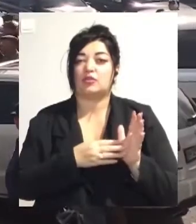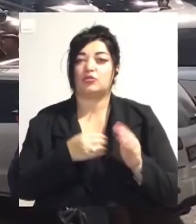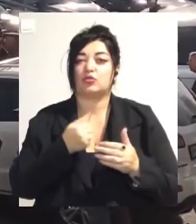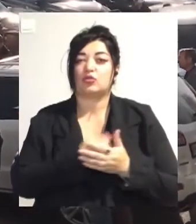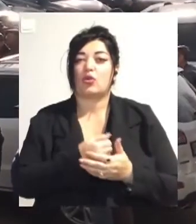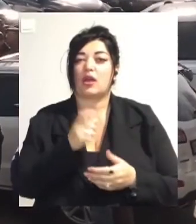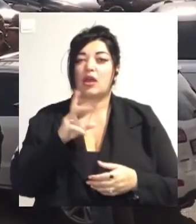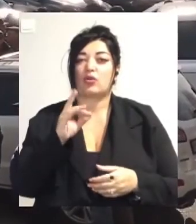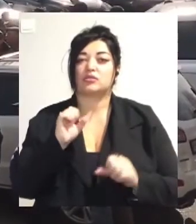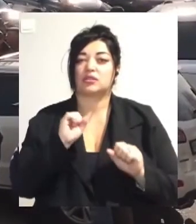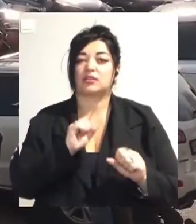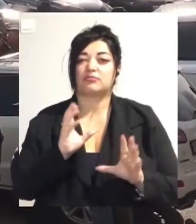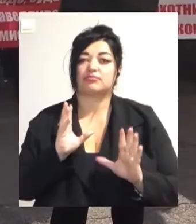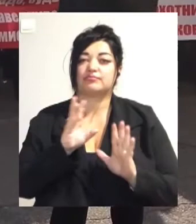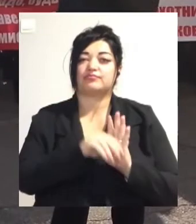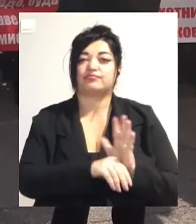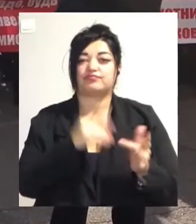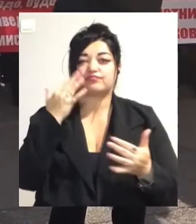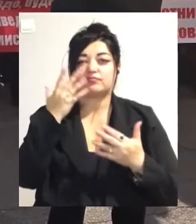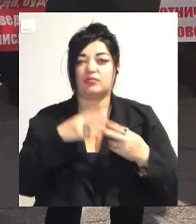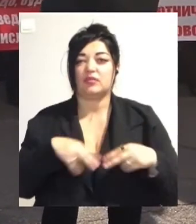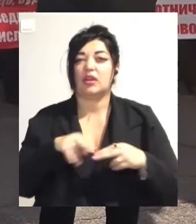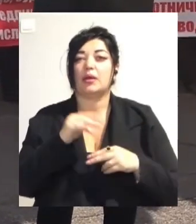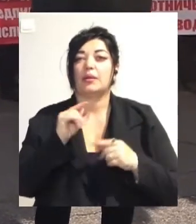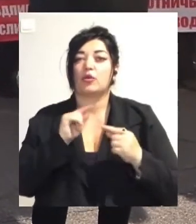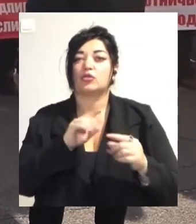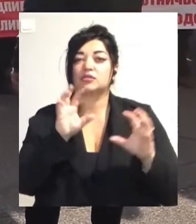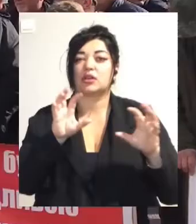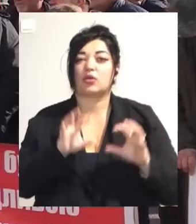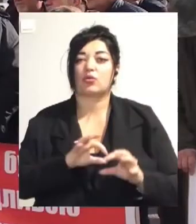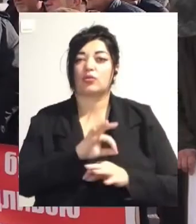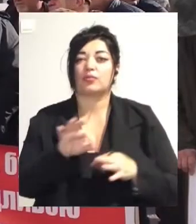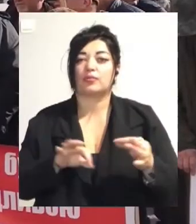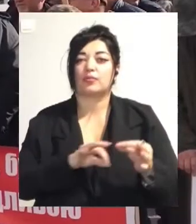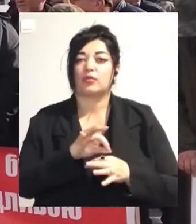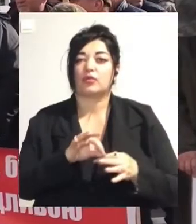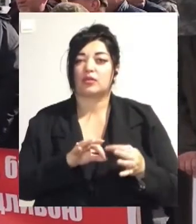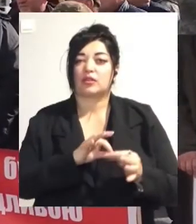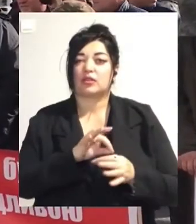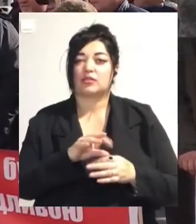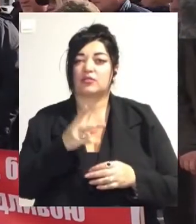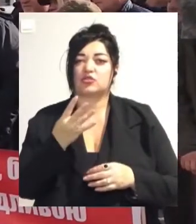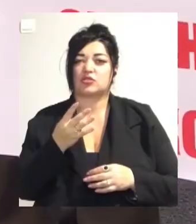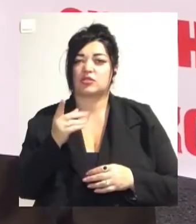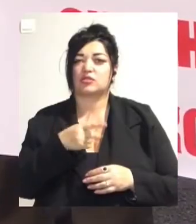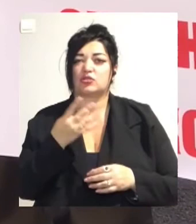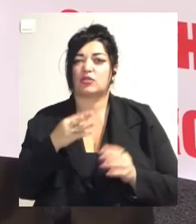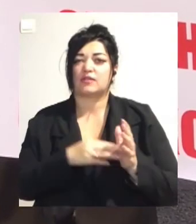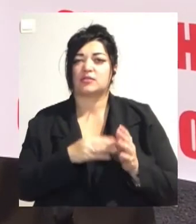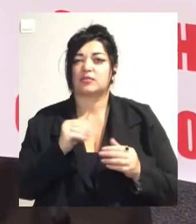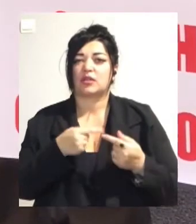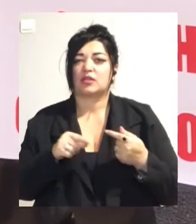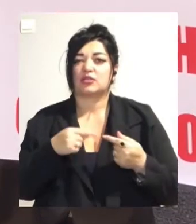приєдналися мисливці. Вони виступали проти законопроєктів 22.32, 24.48 та інших, які